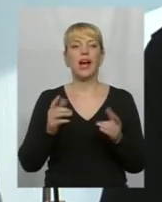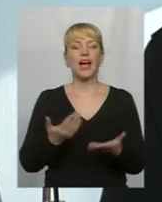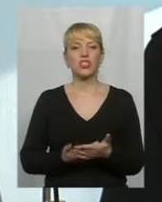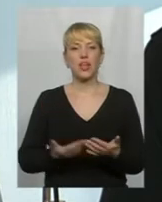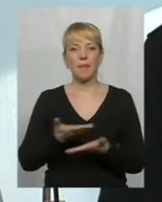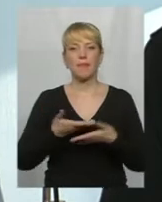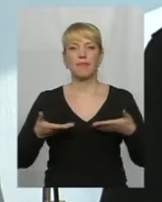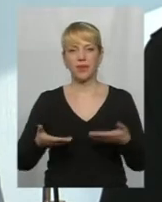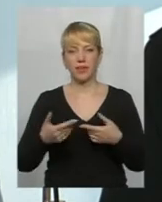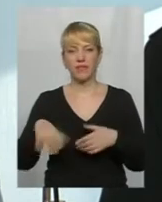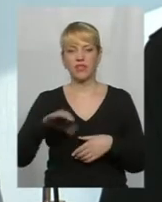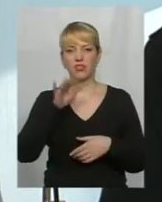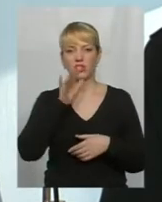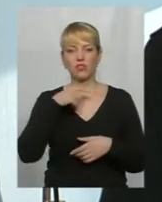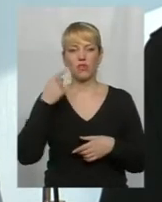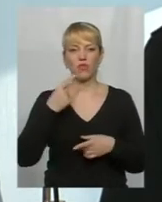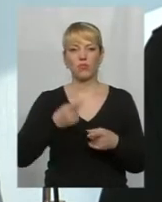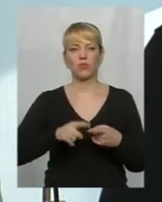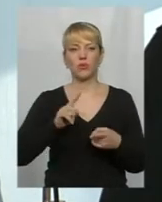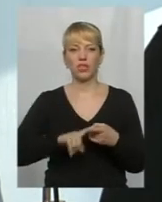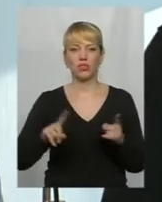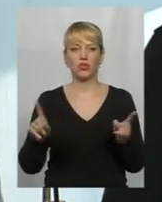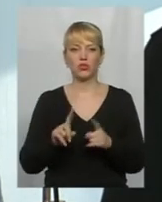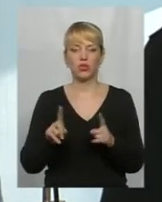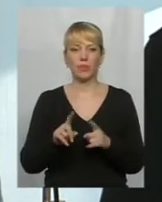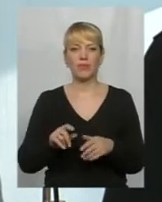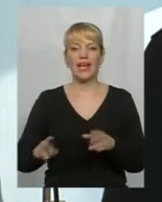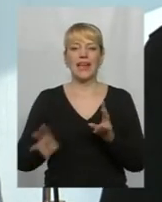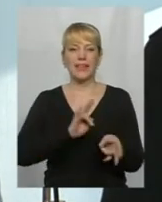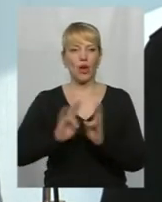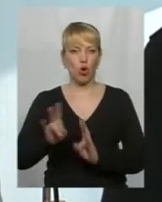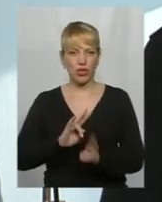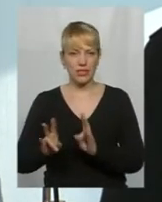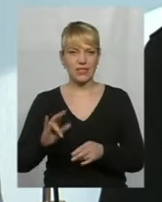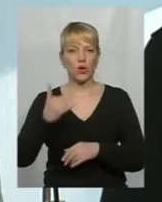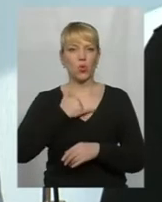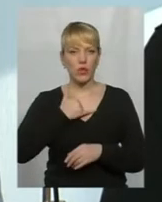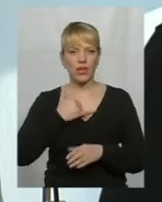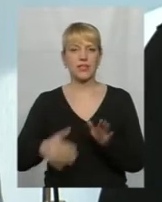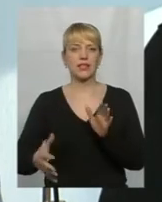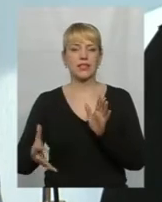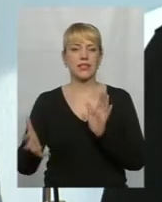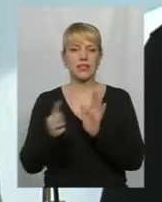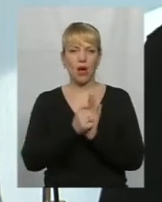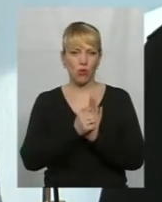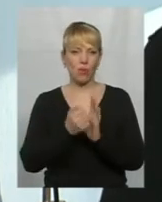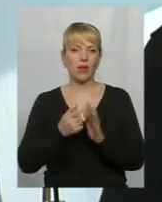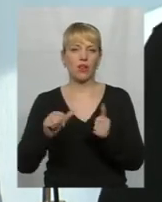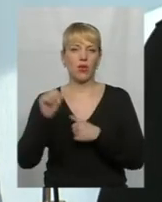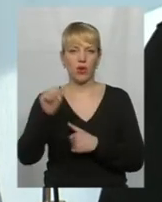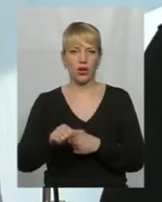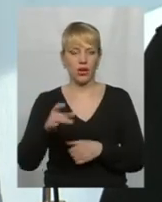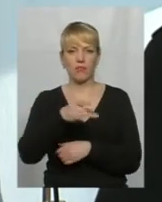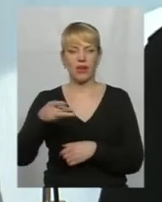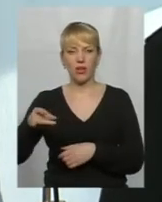весь час говоримо про те, що терористи у нас захопили окремі райони